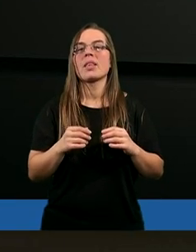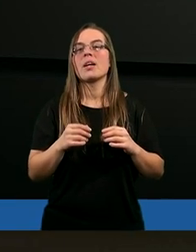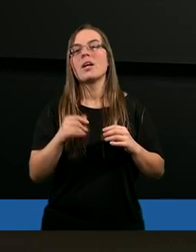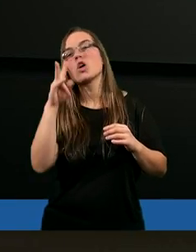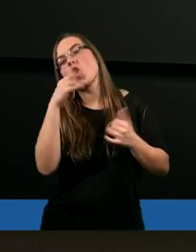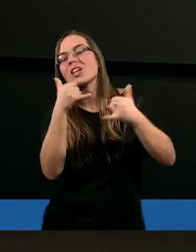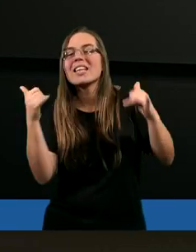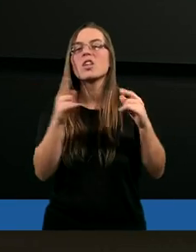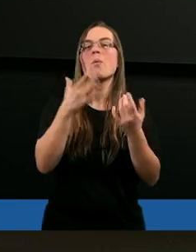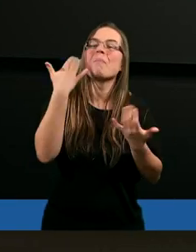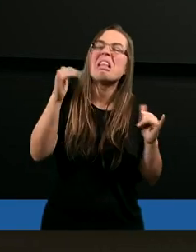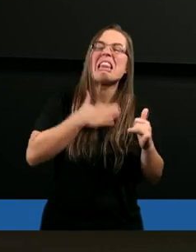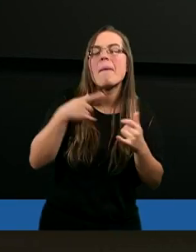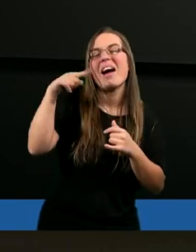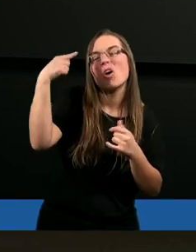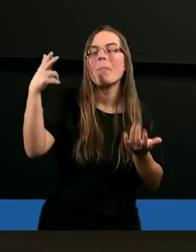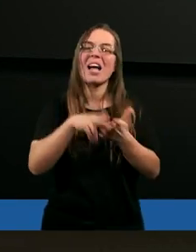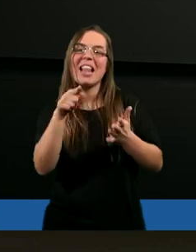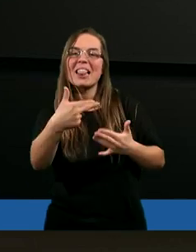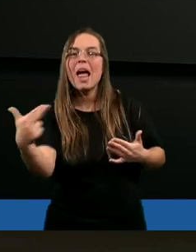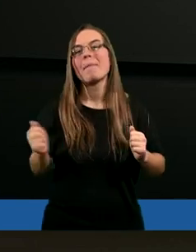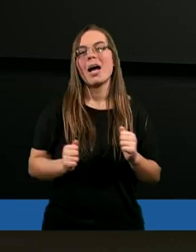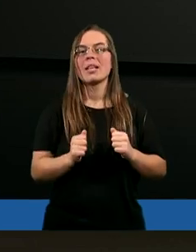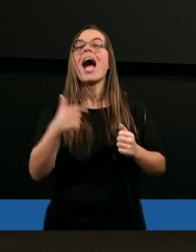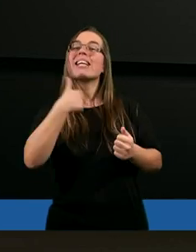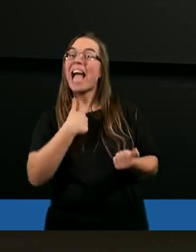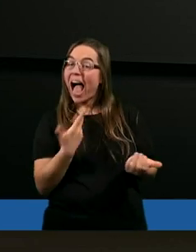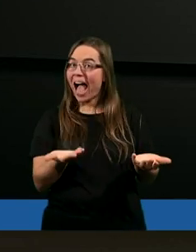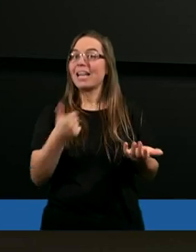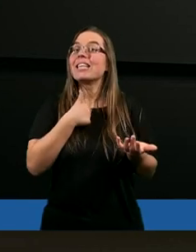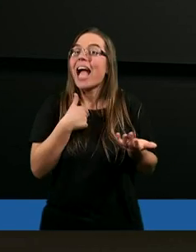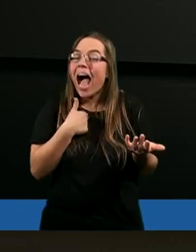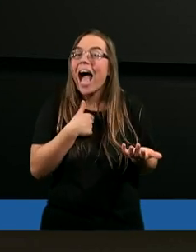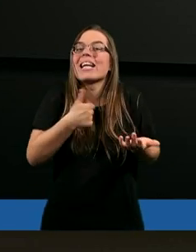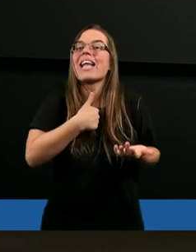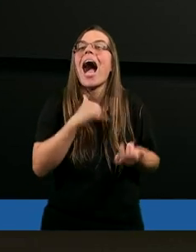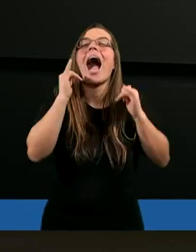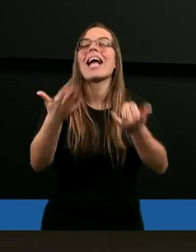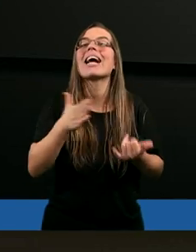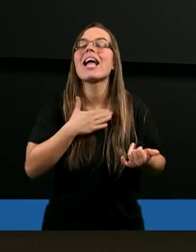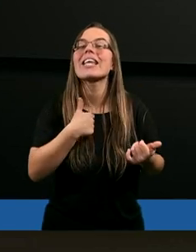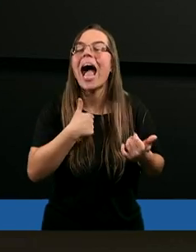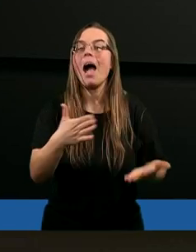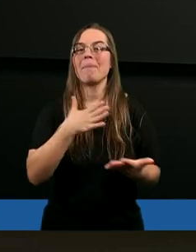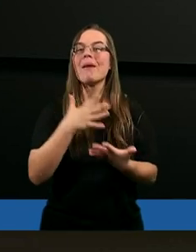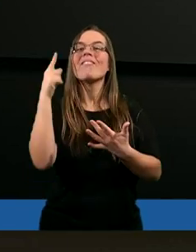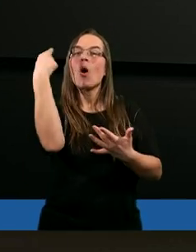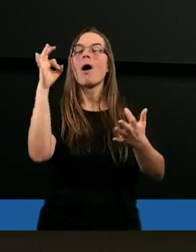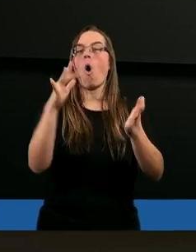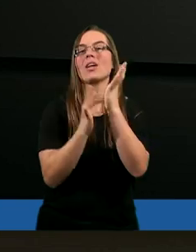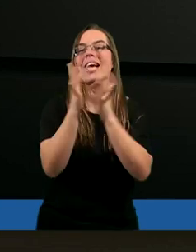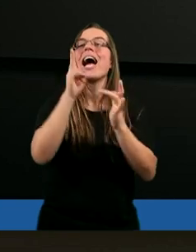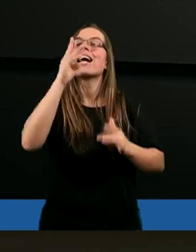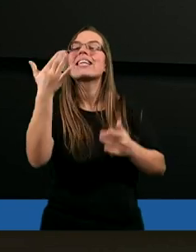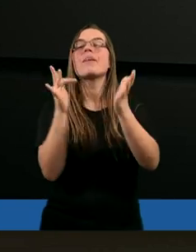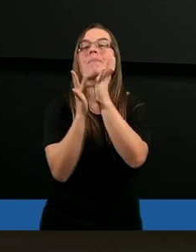ktoś inny ma inne wyobrażenie. Ale ja, jakie mam wyobrażenie o Jezusie? Kim